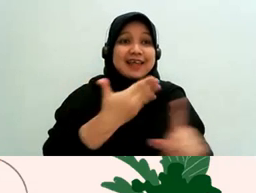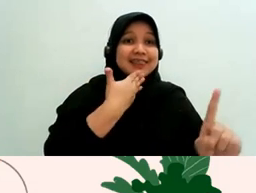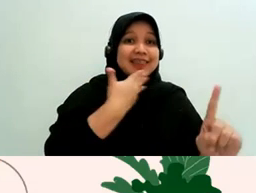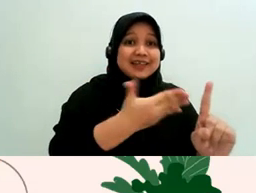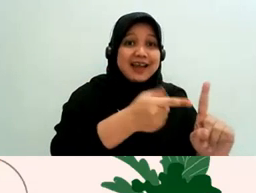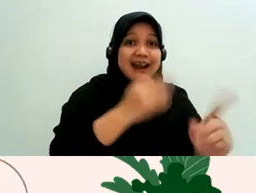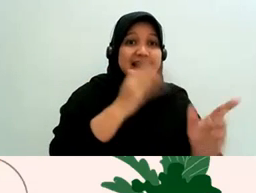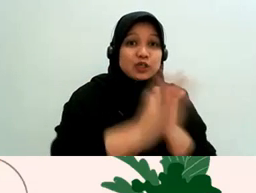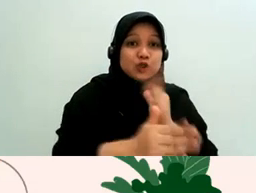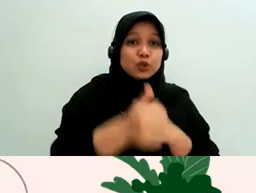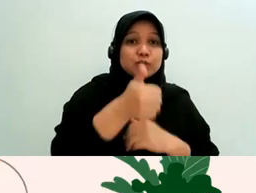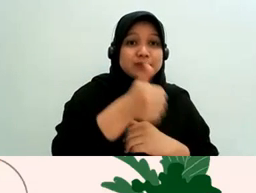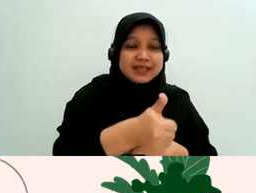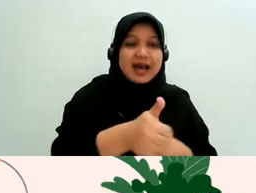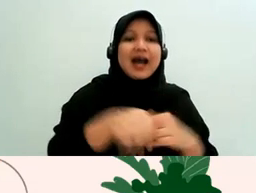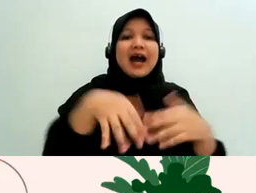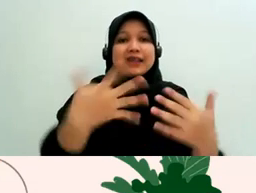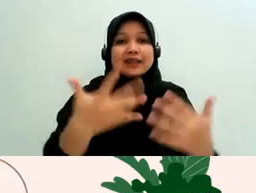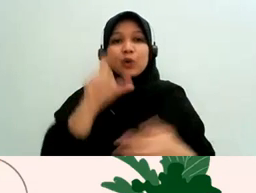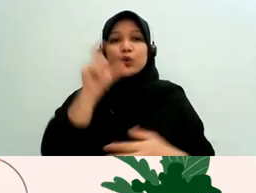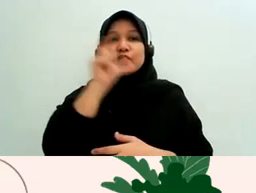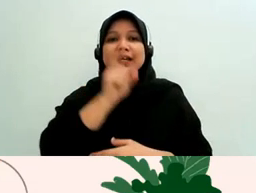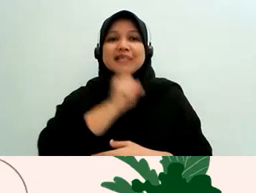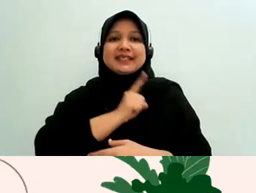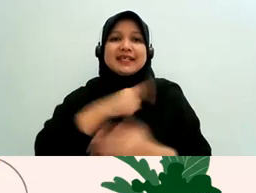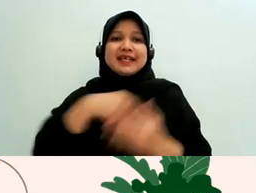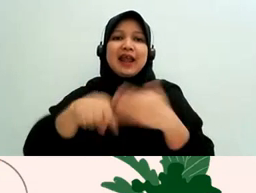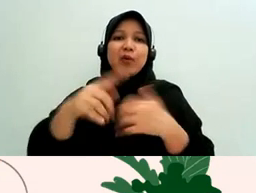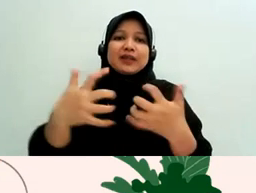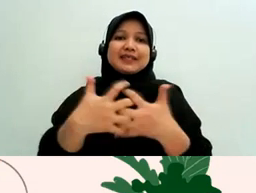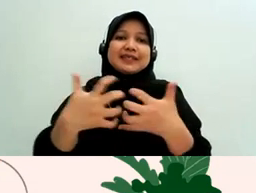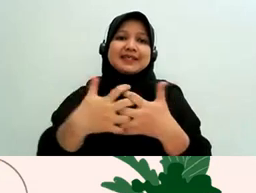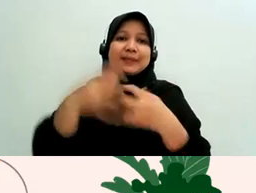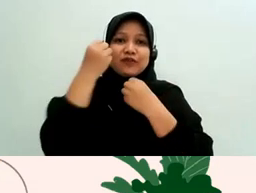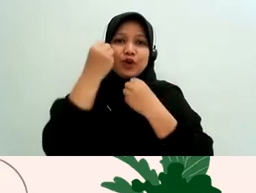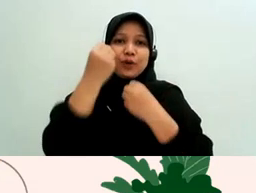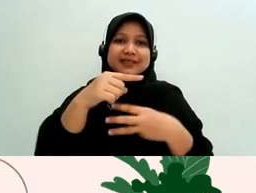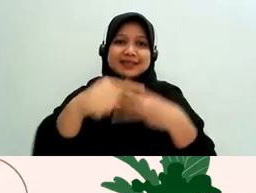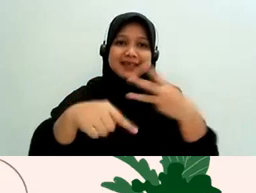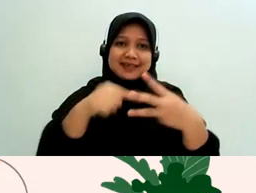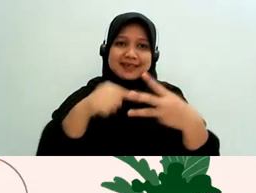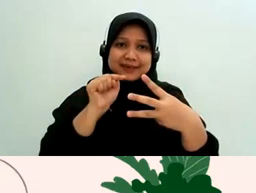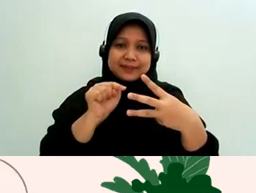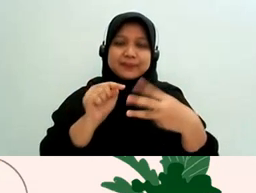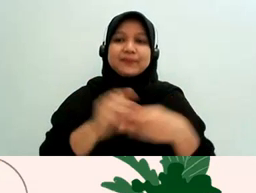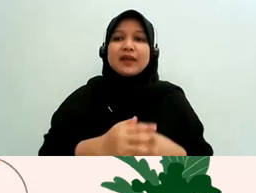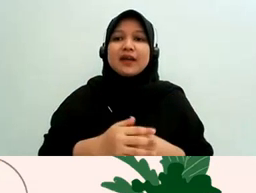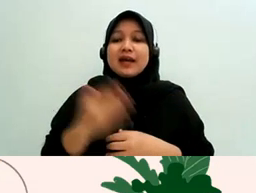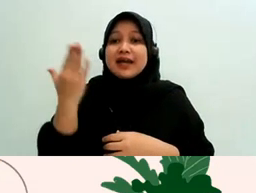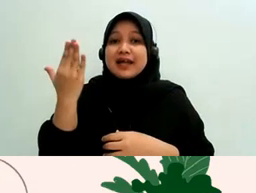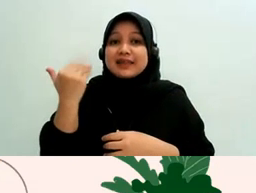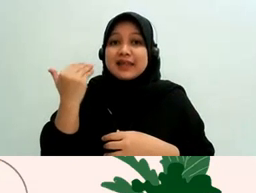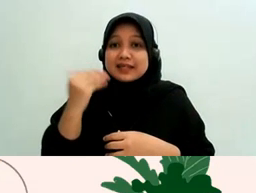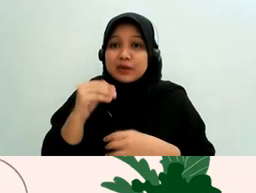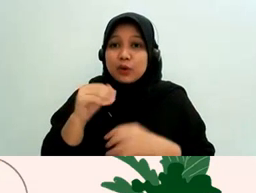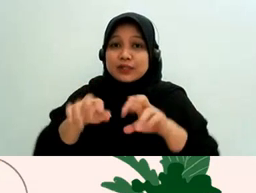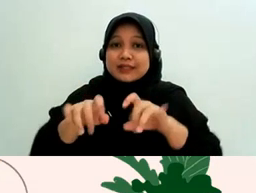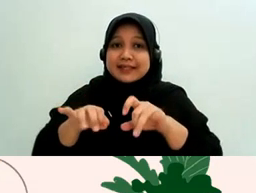contohin ya nah oke tadi ada pertanyaan dari Mas Andi